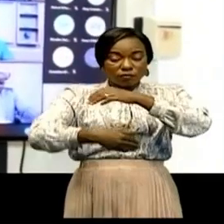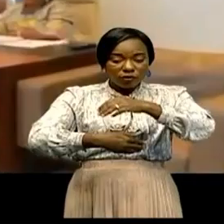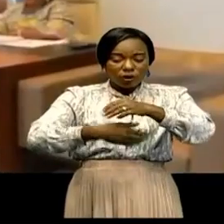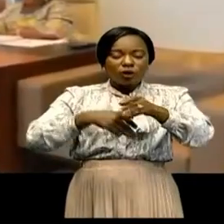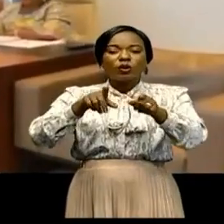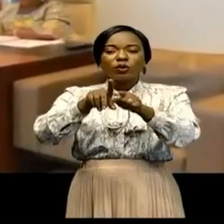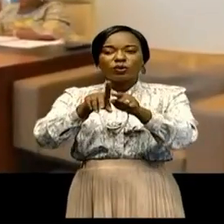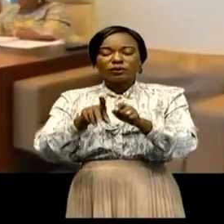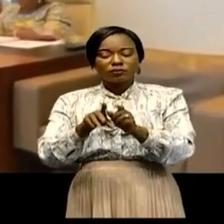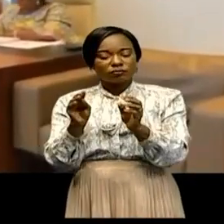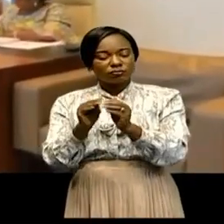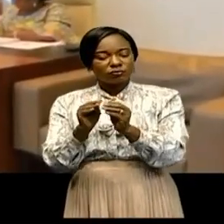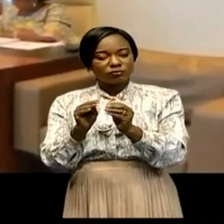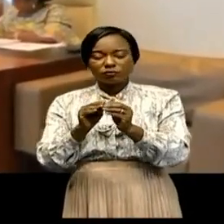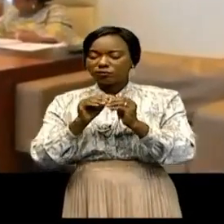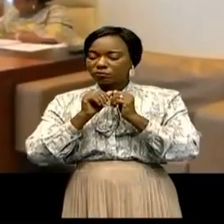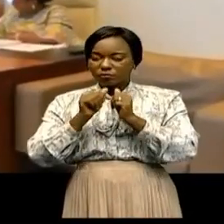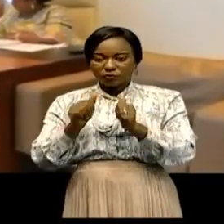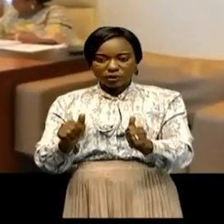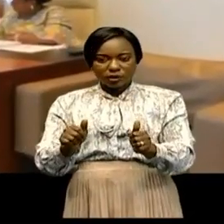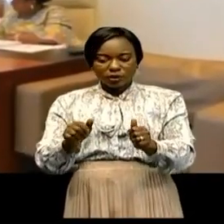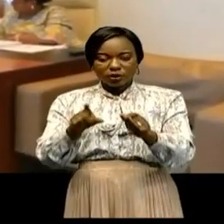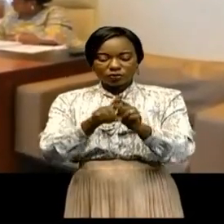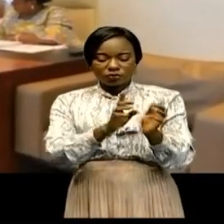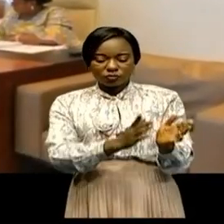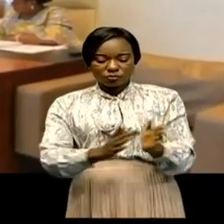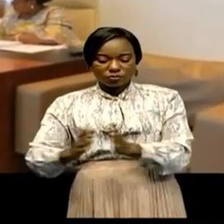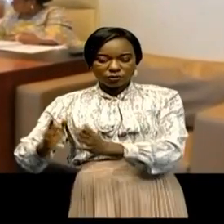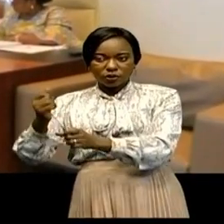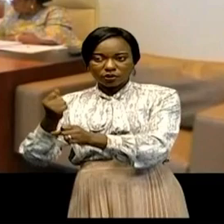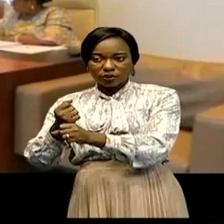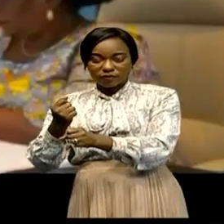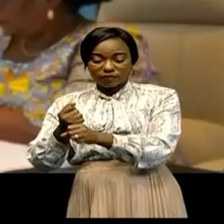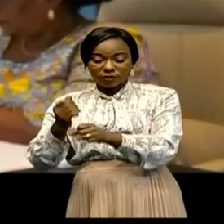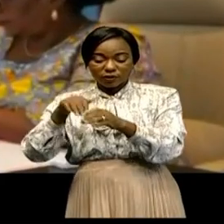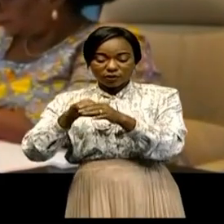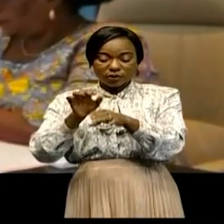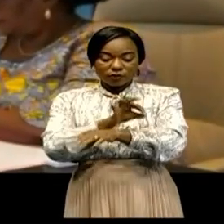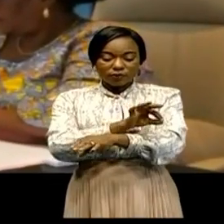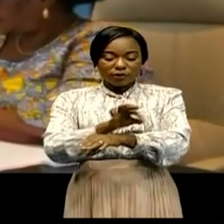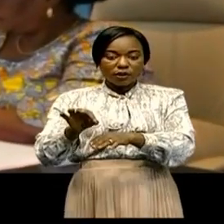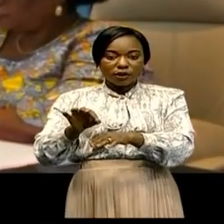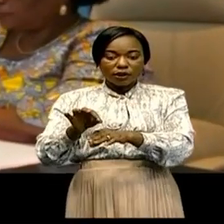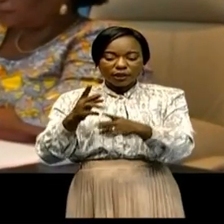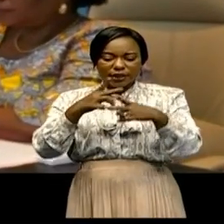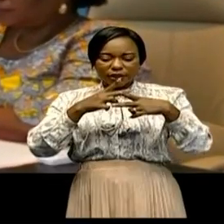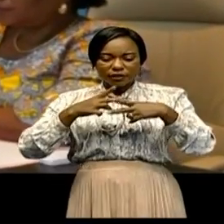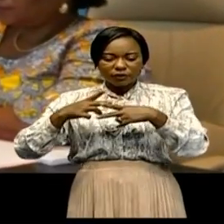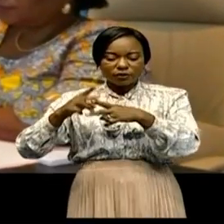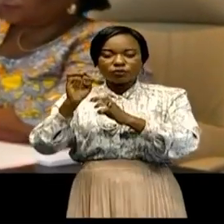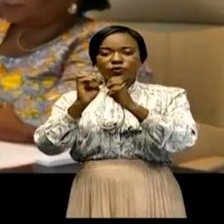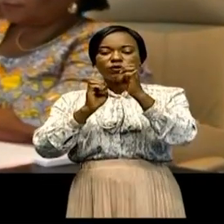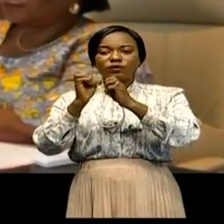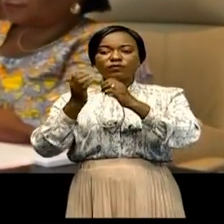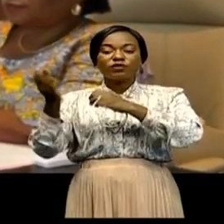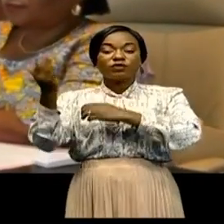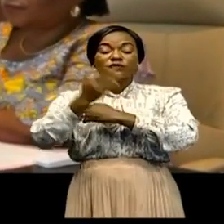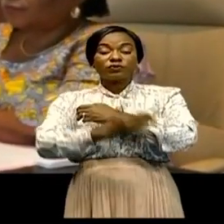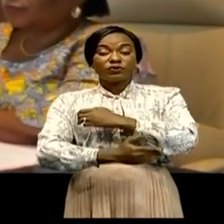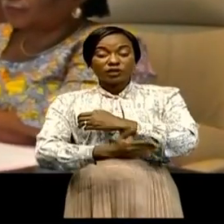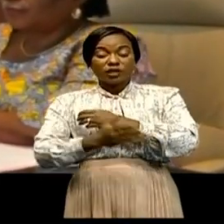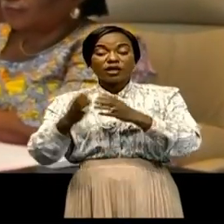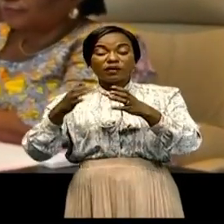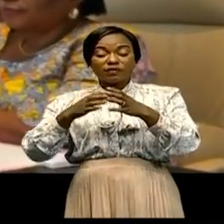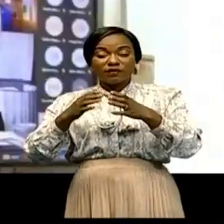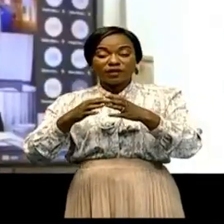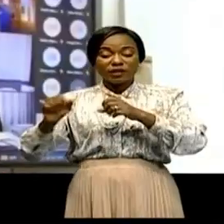rassemblement à prévoir, réaménagement du travail dans l'administration, la surveillance au niveau de frontières, avec des tests